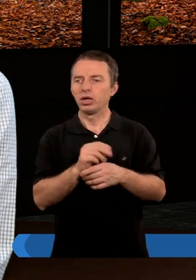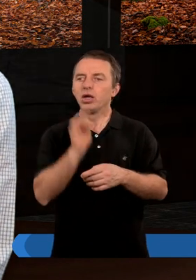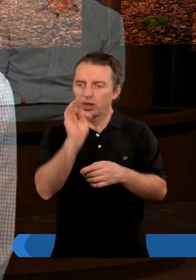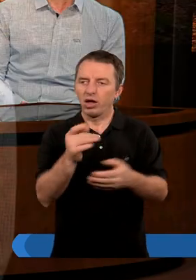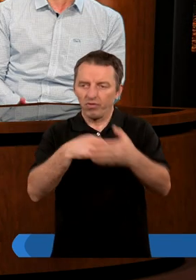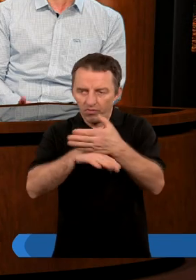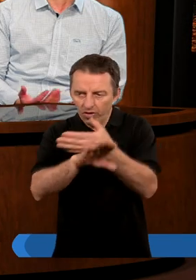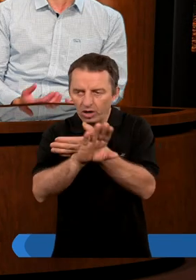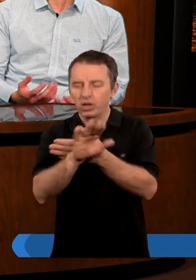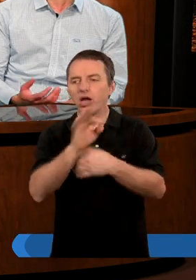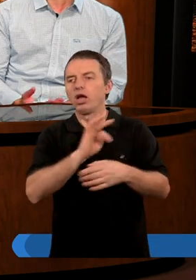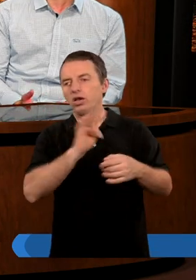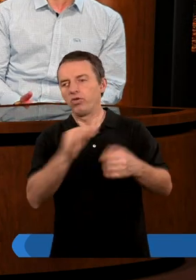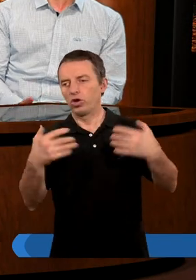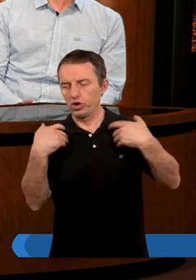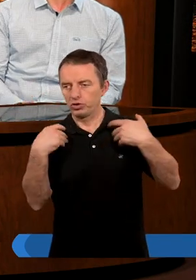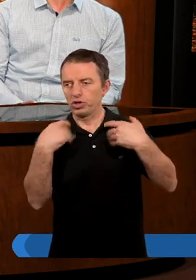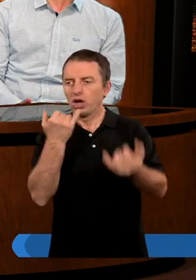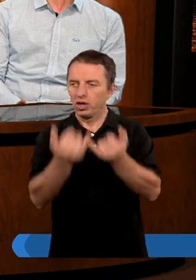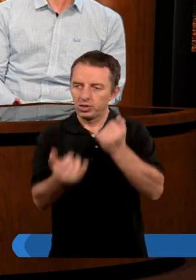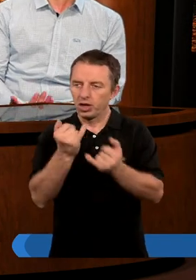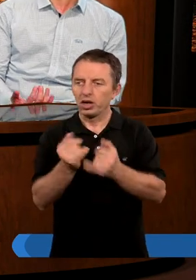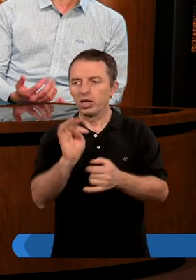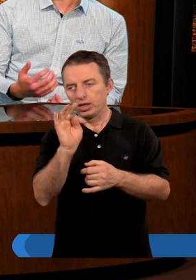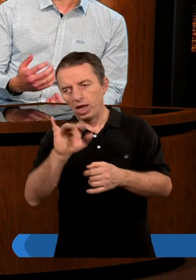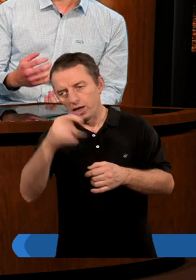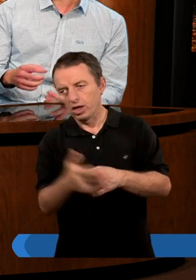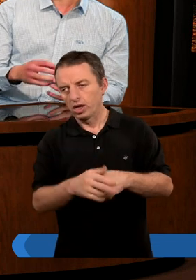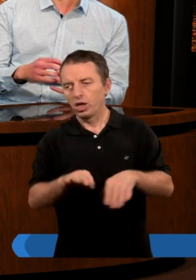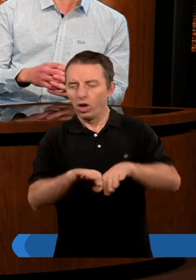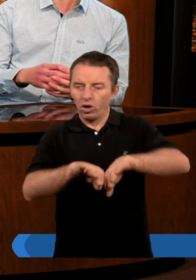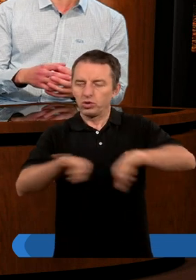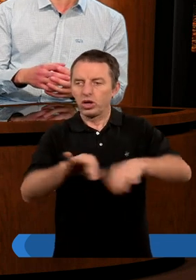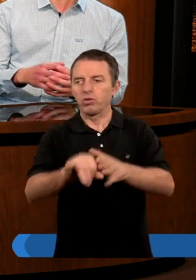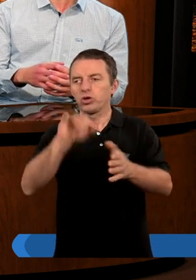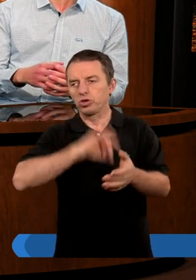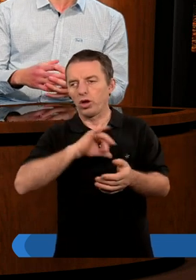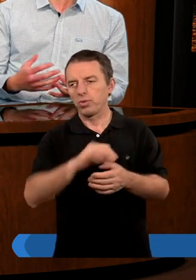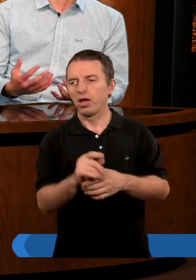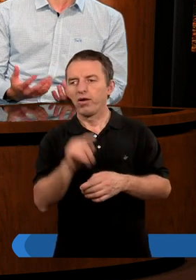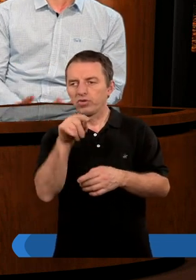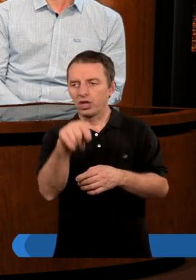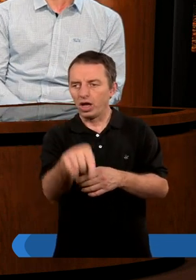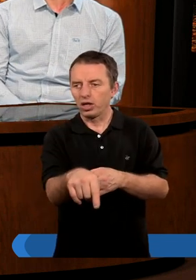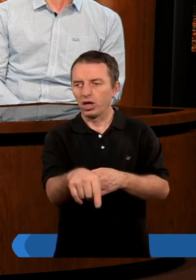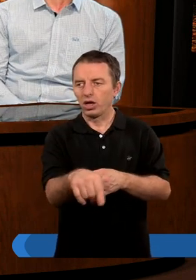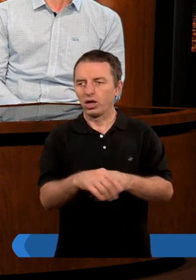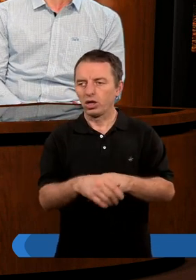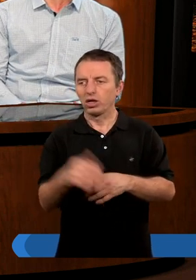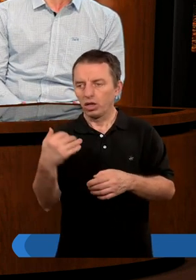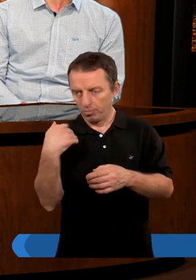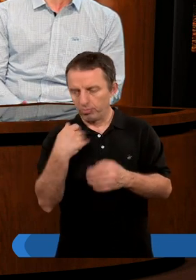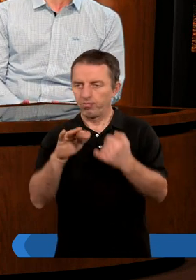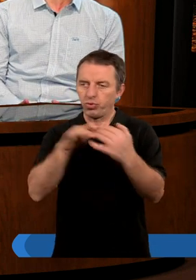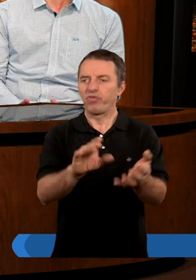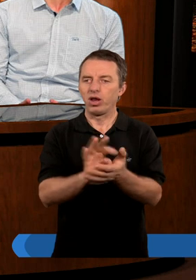takie wychodzi, jak twoje życie, już nie jest jakimś takim oddzielnym od ciebie. Wtedy to nie tak już